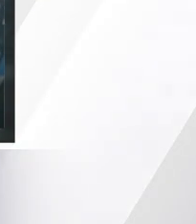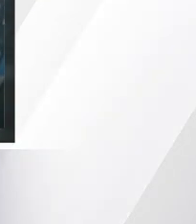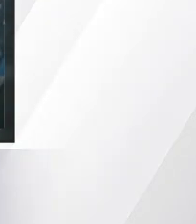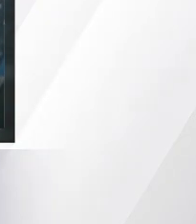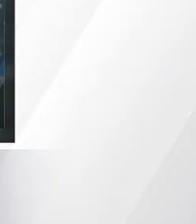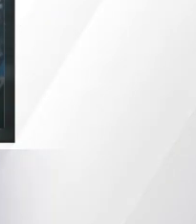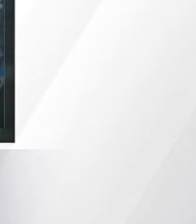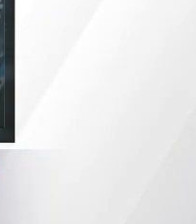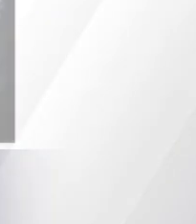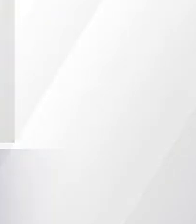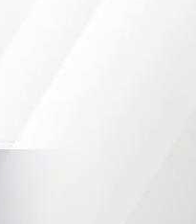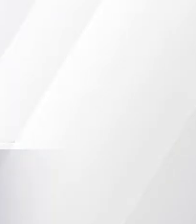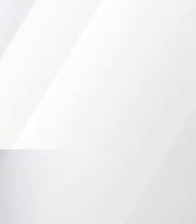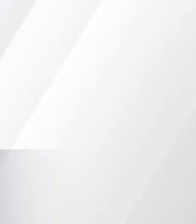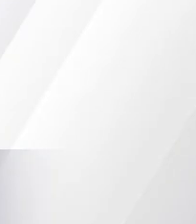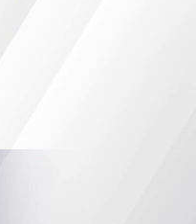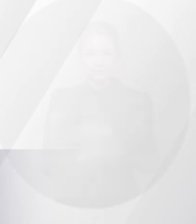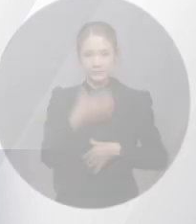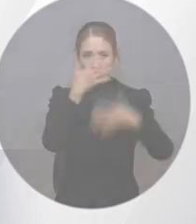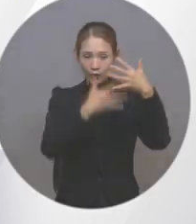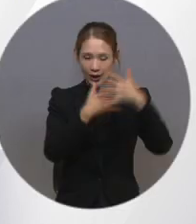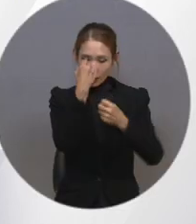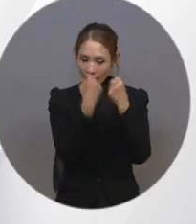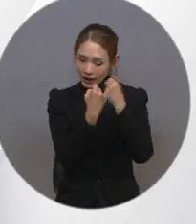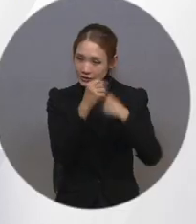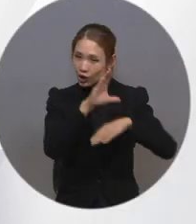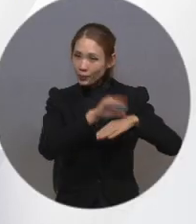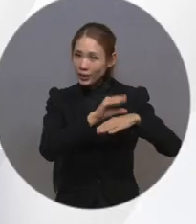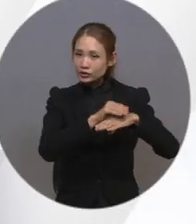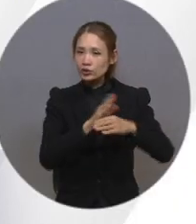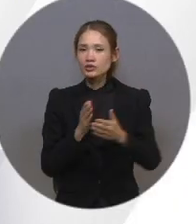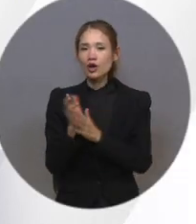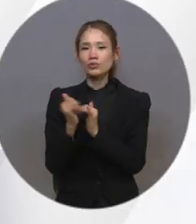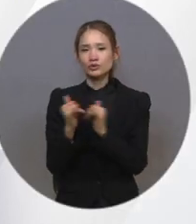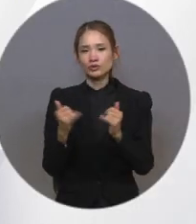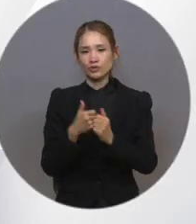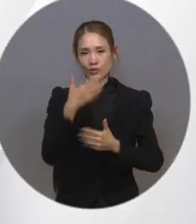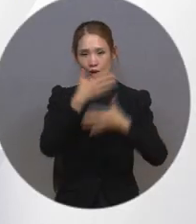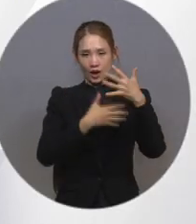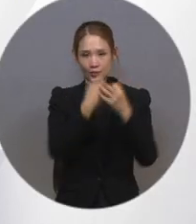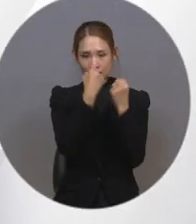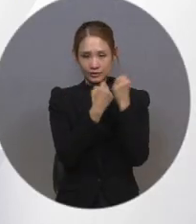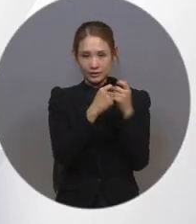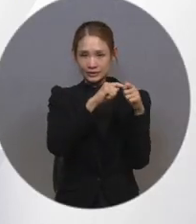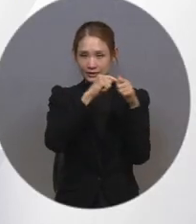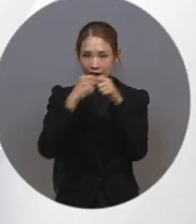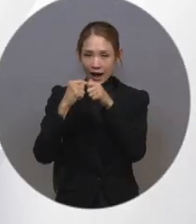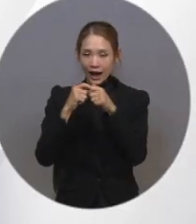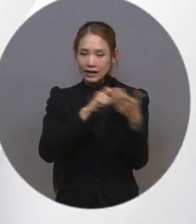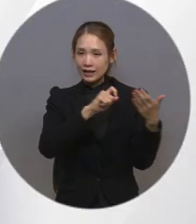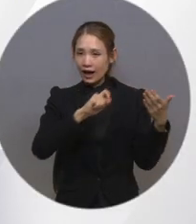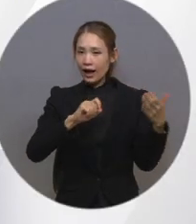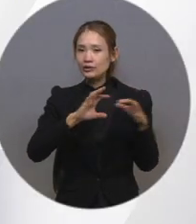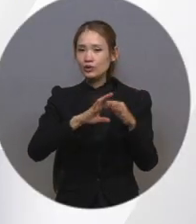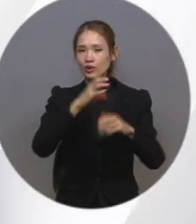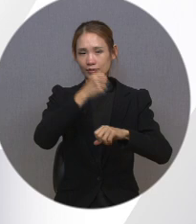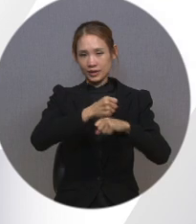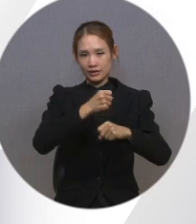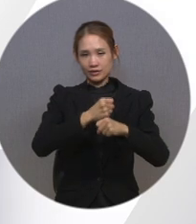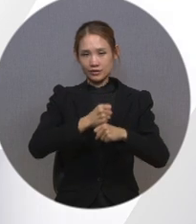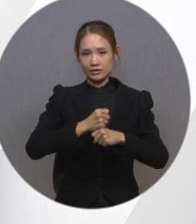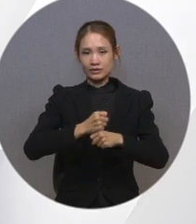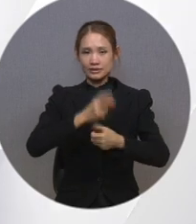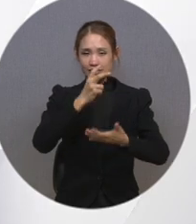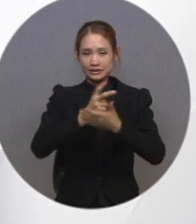위한 콘서트를 기획. 화면 해설 방송은 전문 인력인 화면 해설 방송 작가에 의해 제작되며, 제작 지침으로